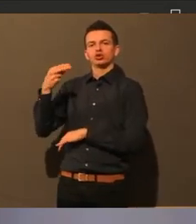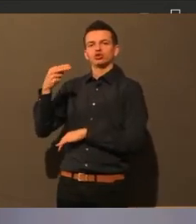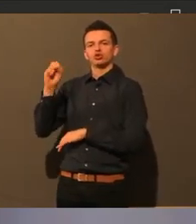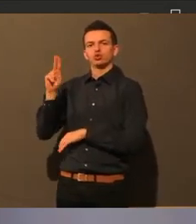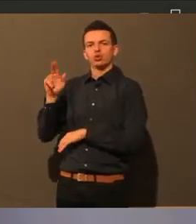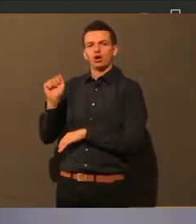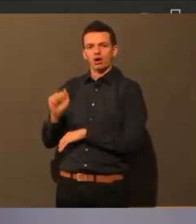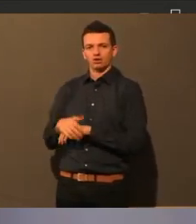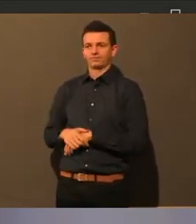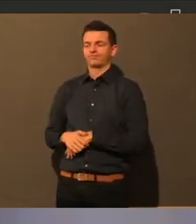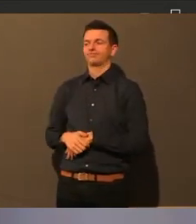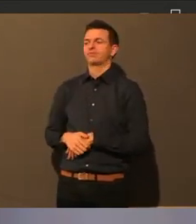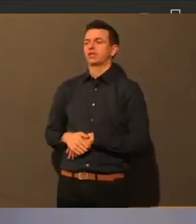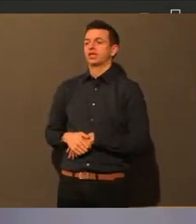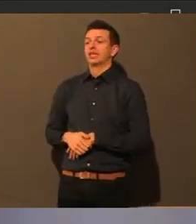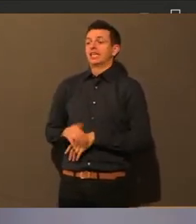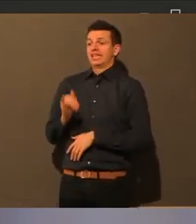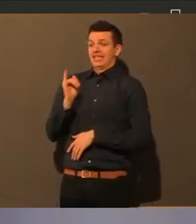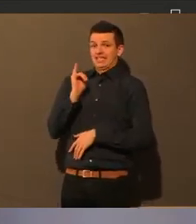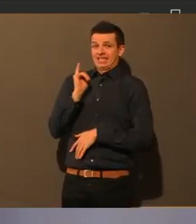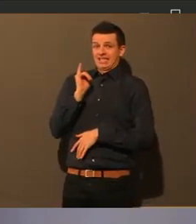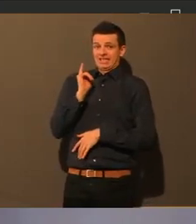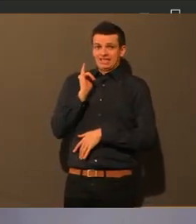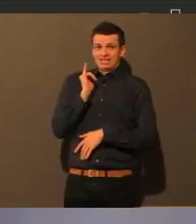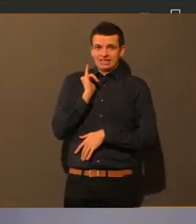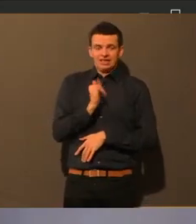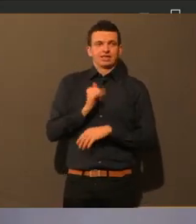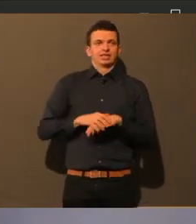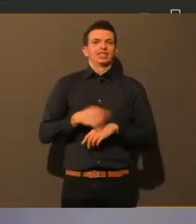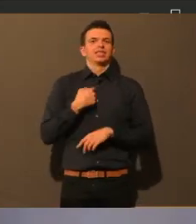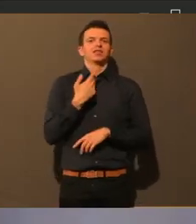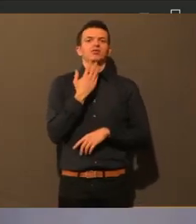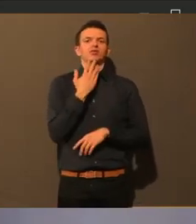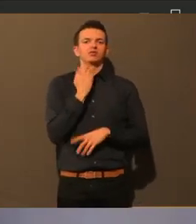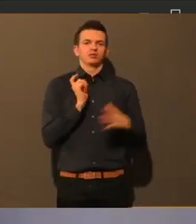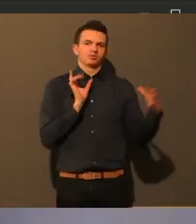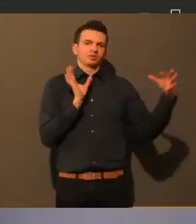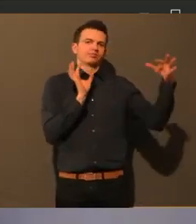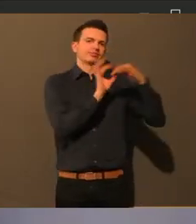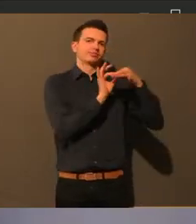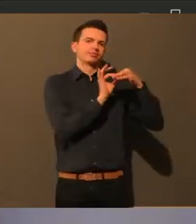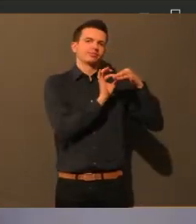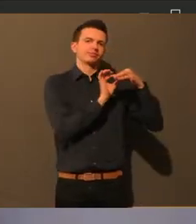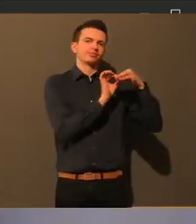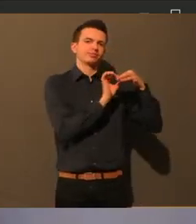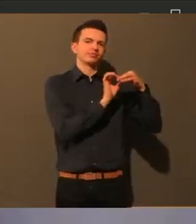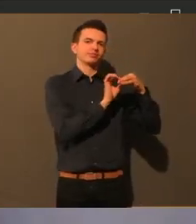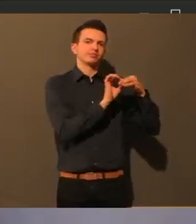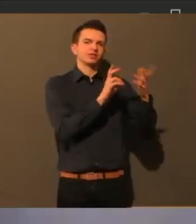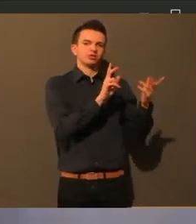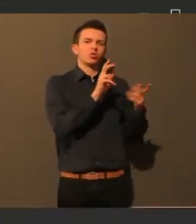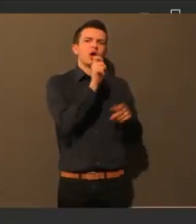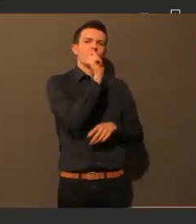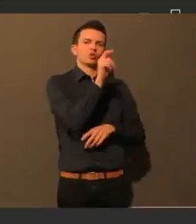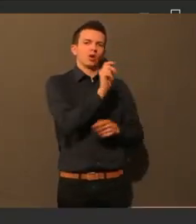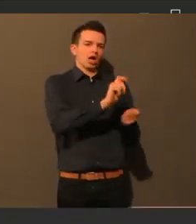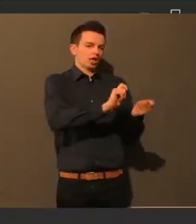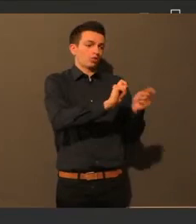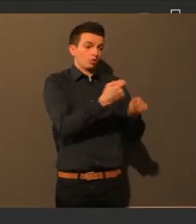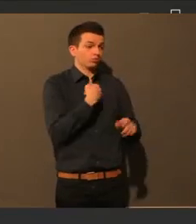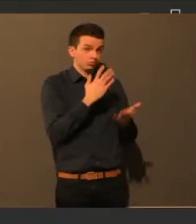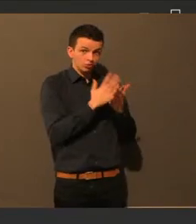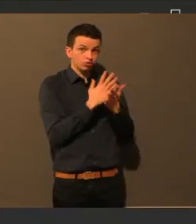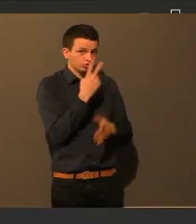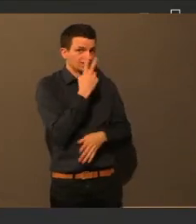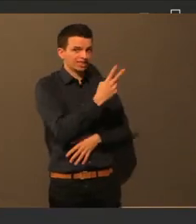Ja, ich wollte zu gerade eben etwas sagen, nämlich ich habe sowas schon mal gesehen, das war so ein Snackautomat. Und da gab es